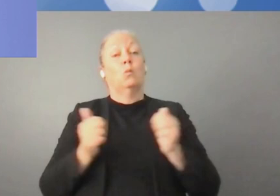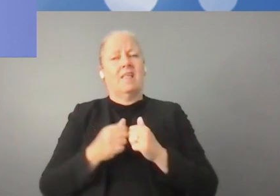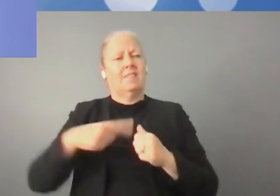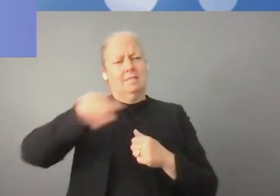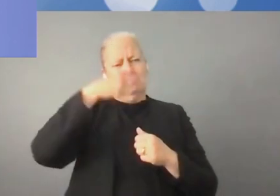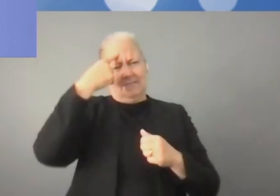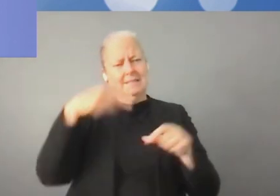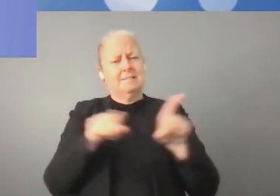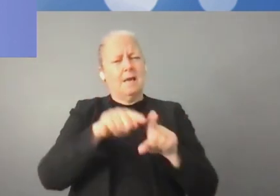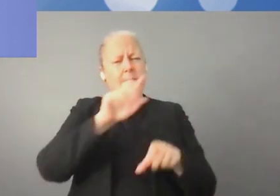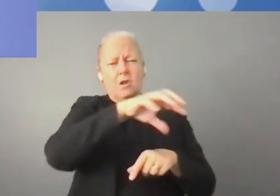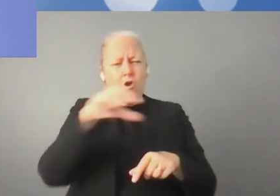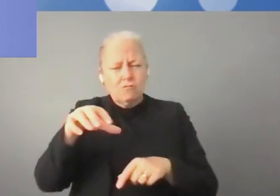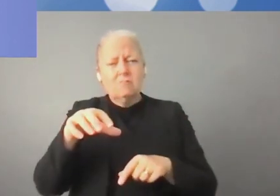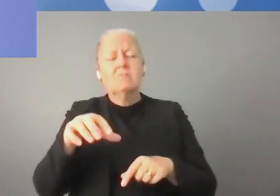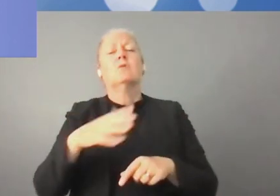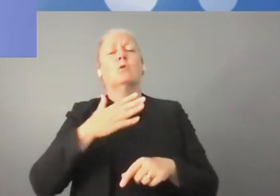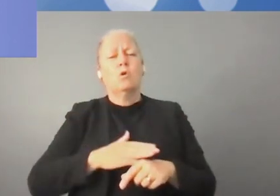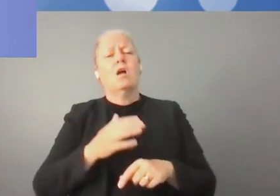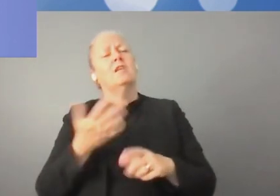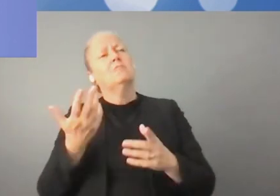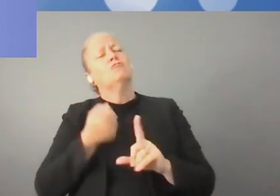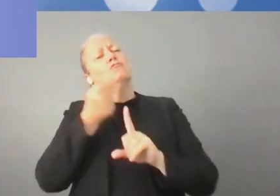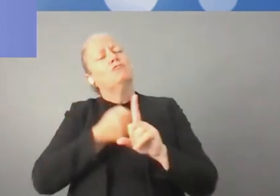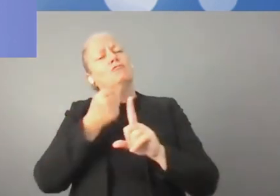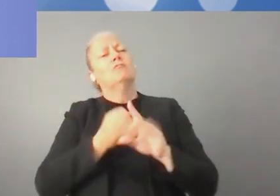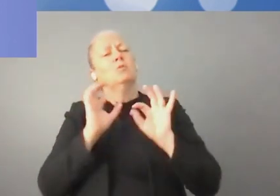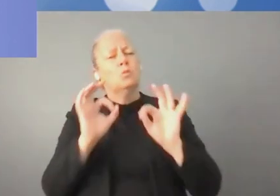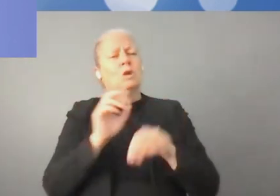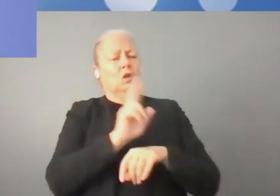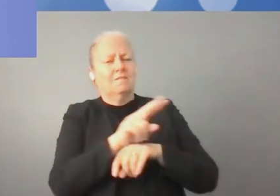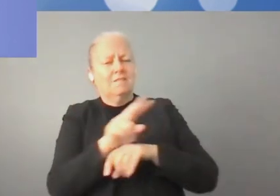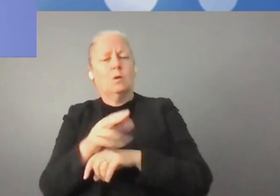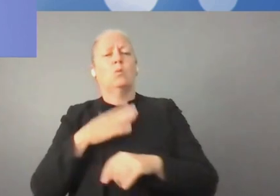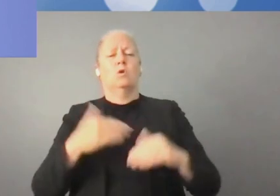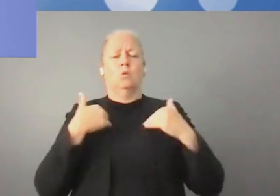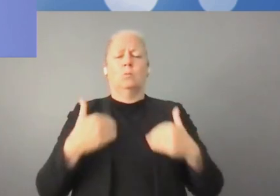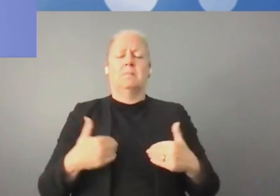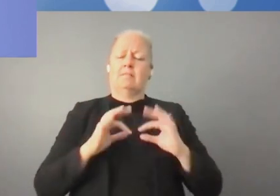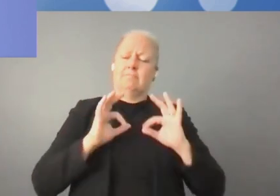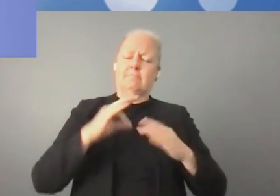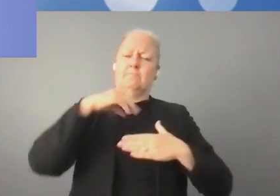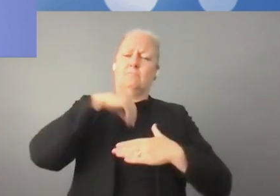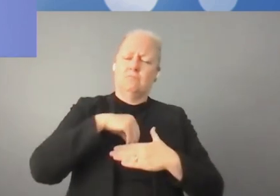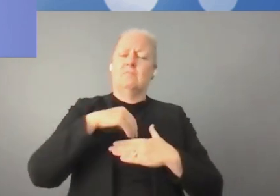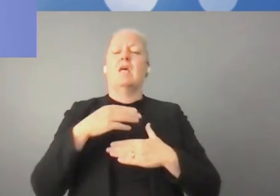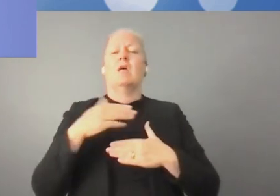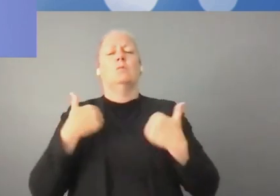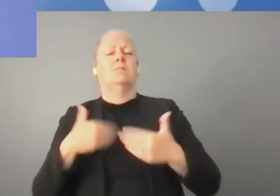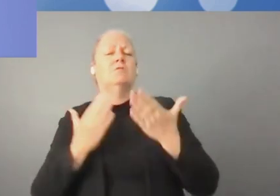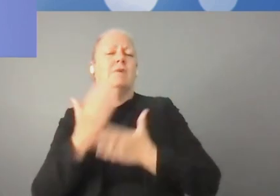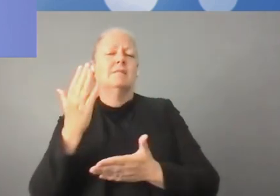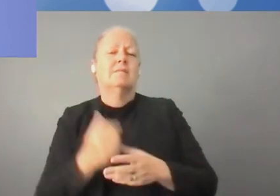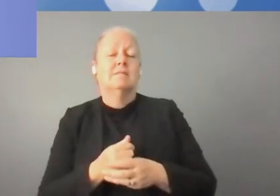cybersécurité et la gestion de l'Internet. enfin, j'aimerais souligner que la